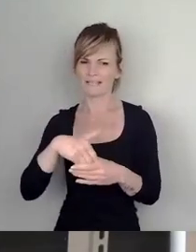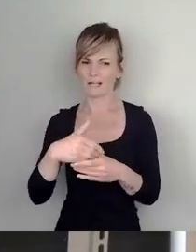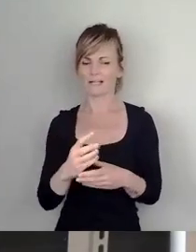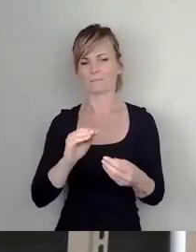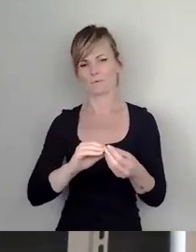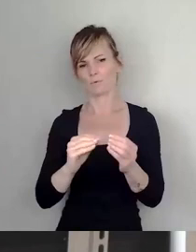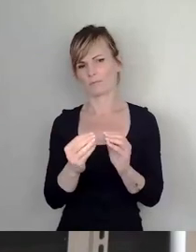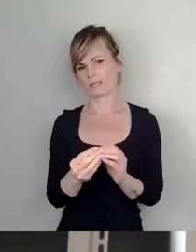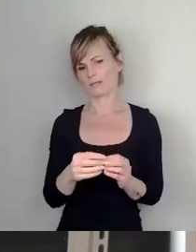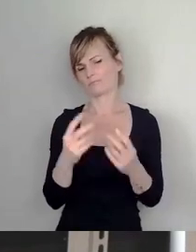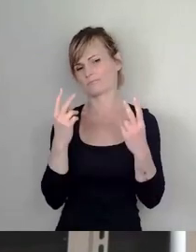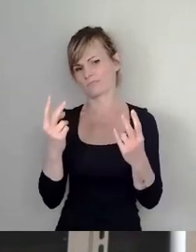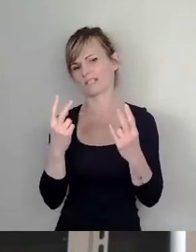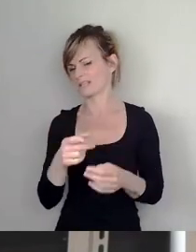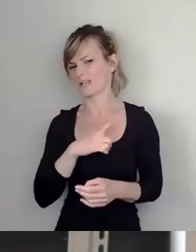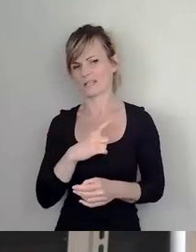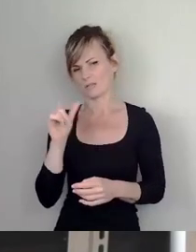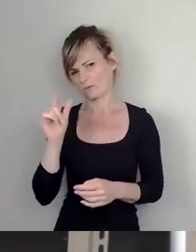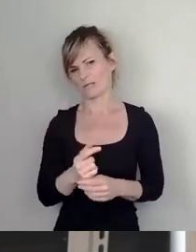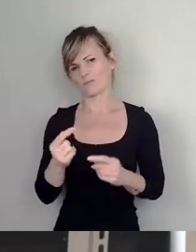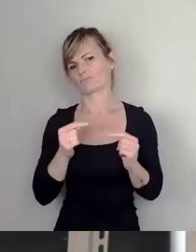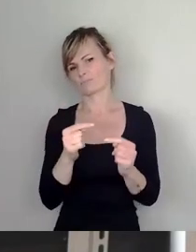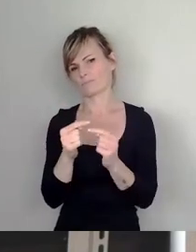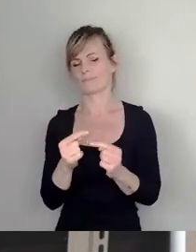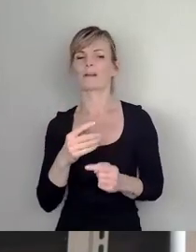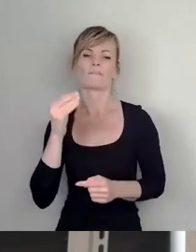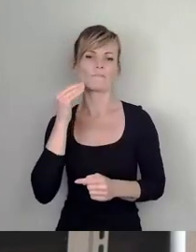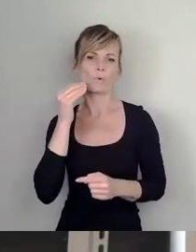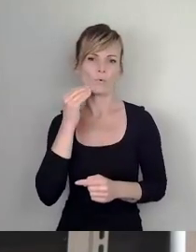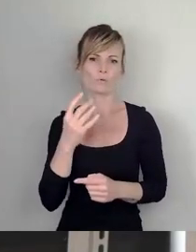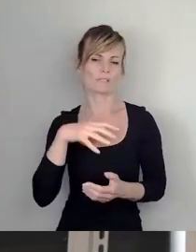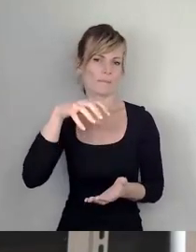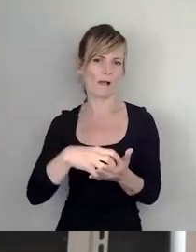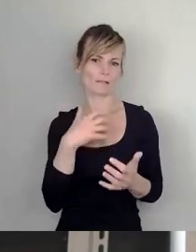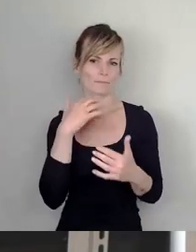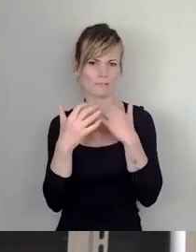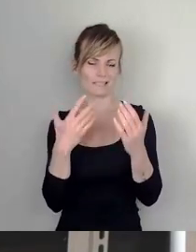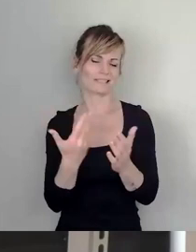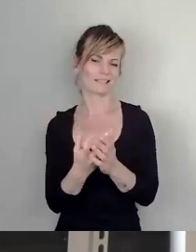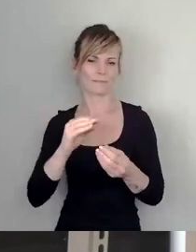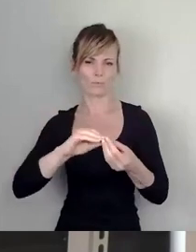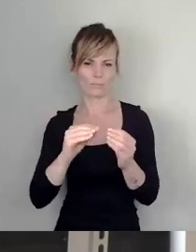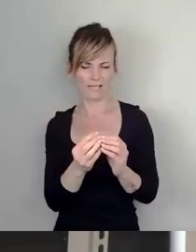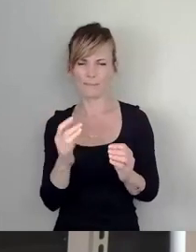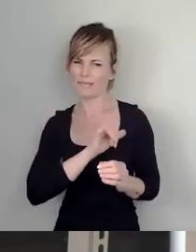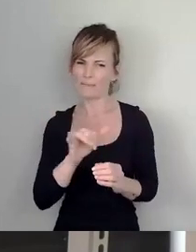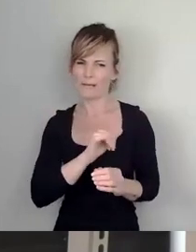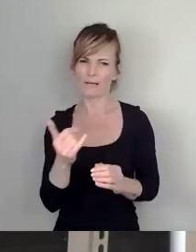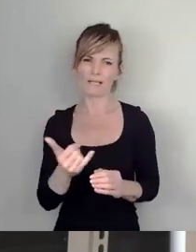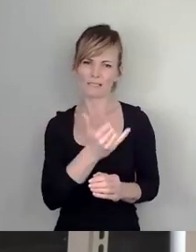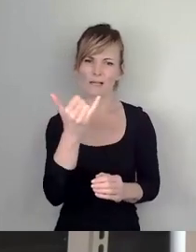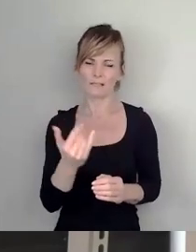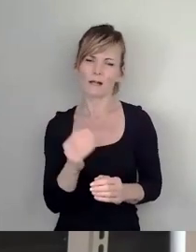Ein Problem, welches Jahr für Jahr im Wohnungsmarktbericht angesprochen wird. Der Stadtrat es bisher jedoch noch nicht geschafft hat, hierfür Lösungen zu